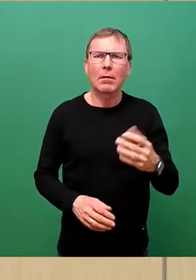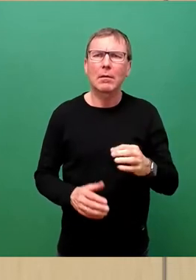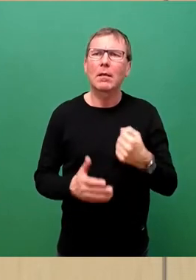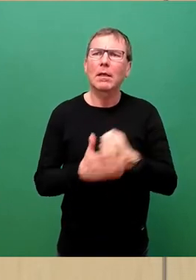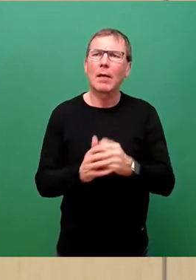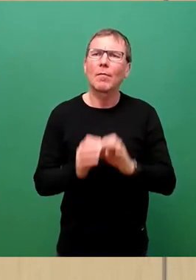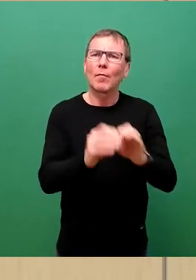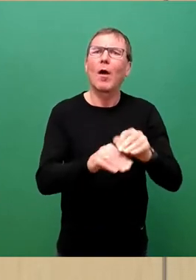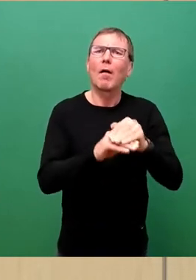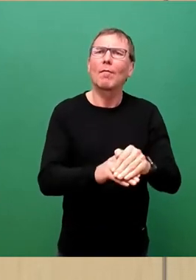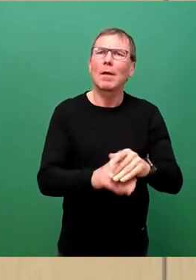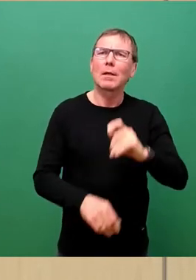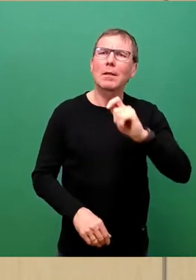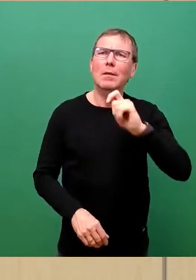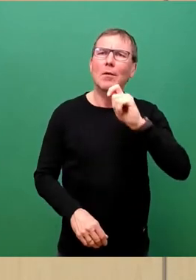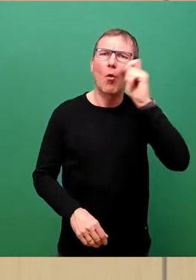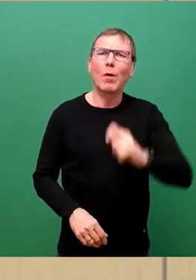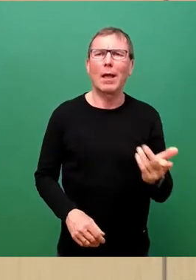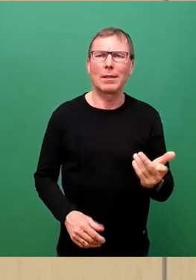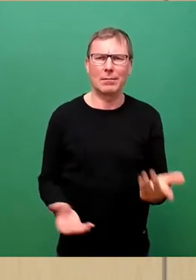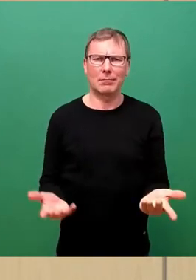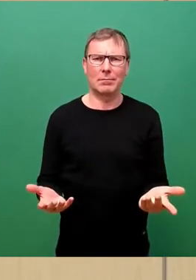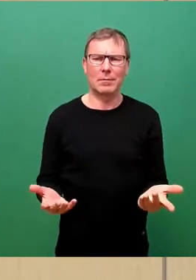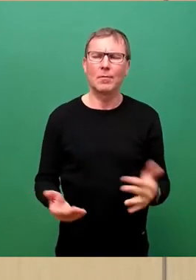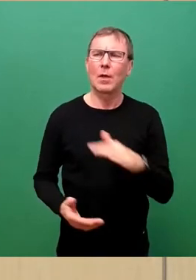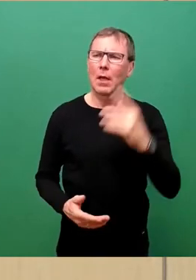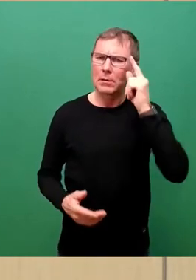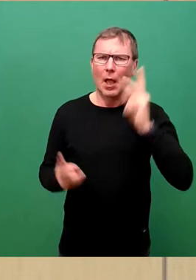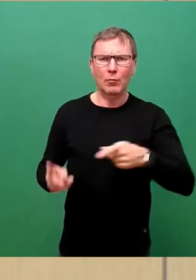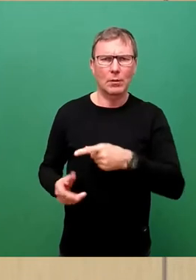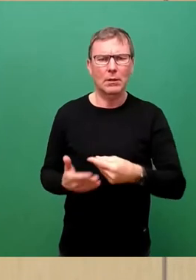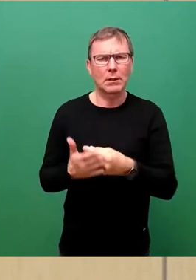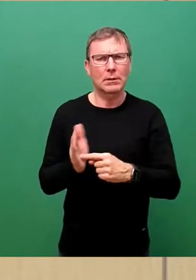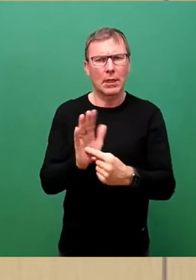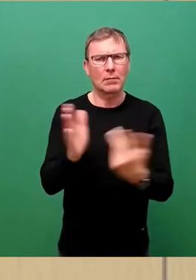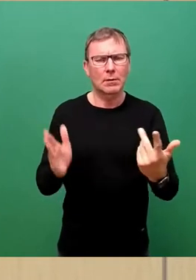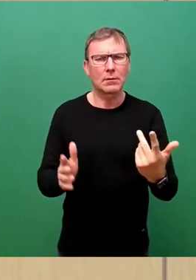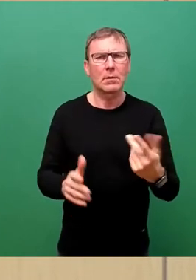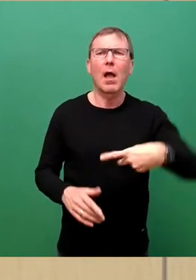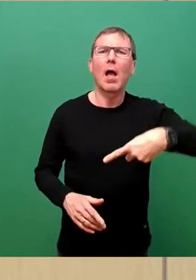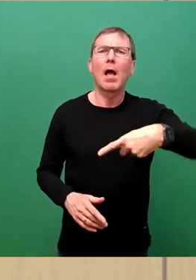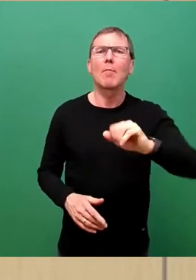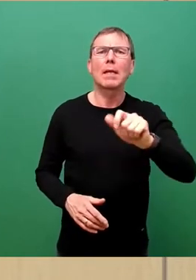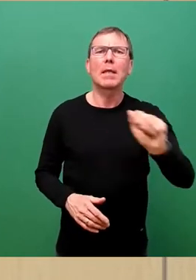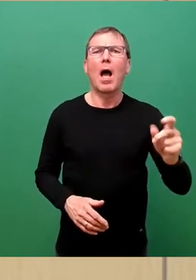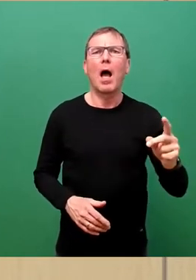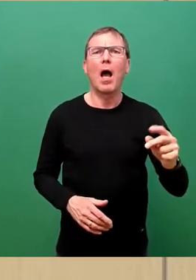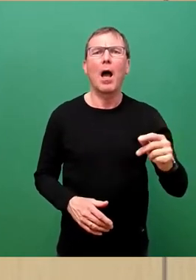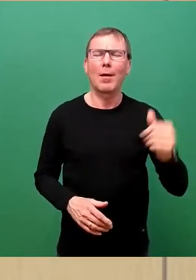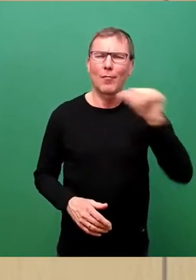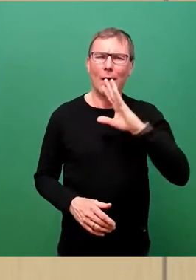Und genau in diesen Zeiten, welche Schlagzeilen kommen aus der Landeshauptstadt nach Pegida, die Vorrednerin hat es angesprochen,